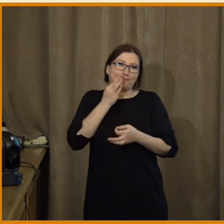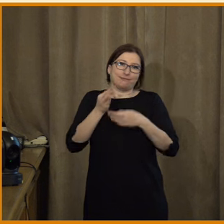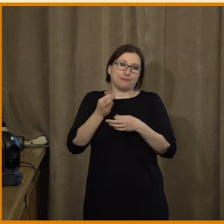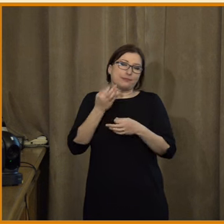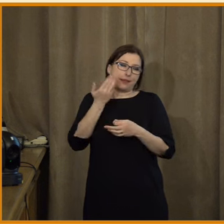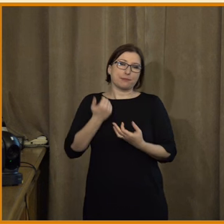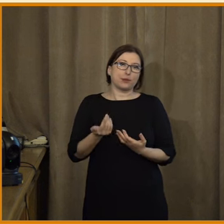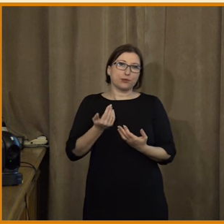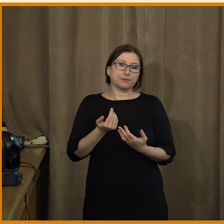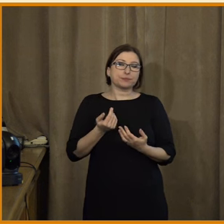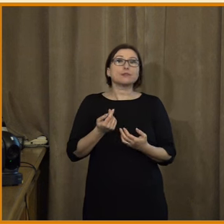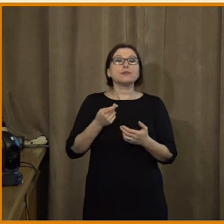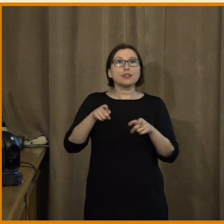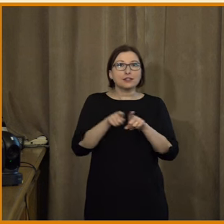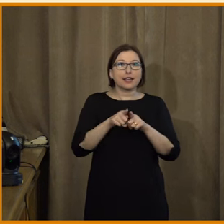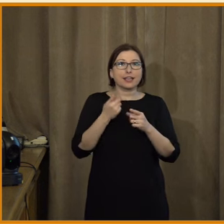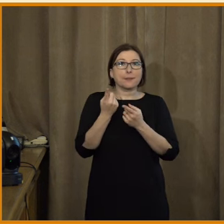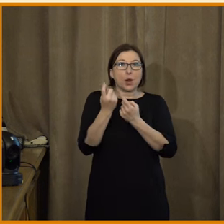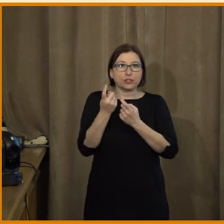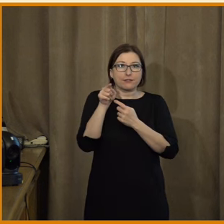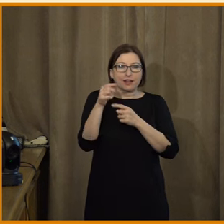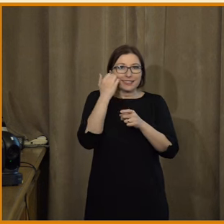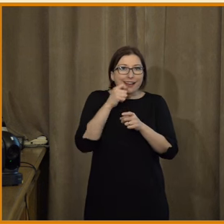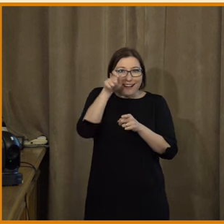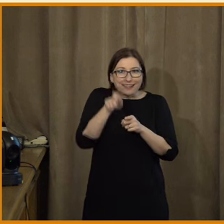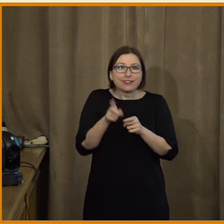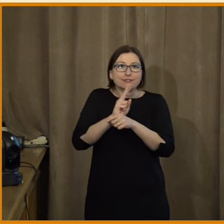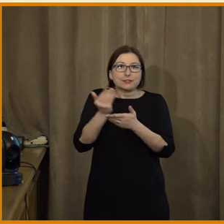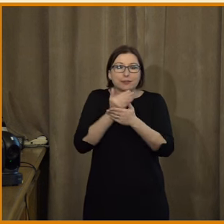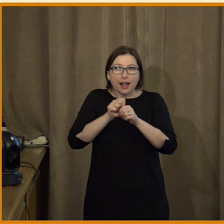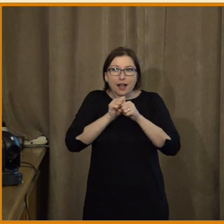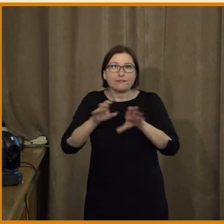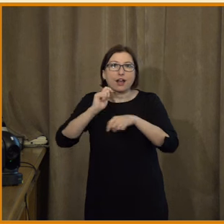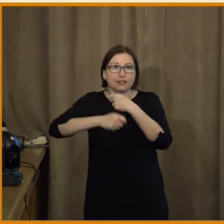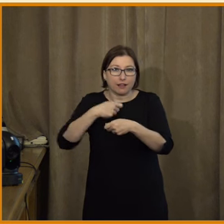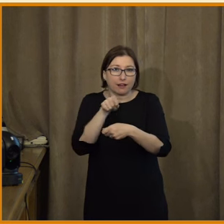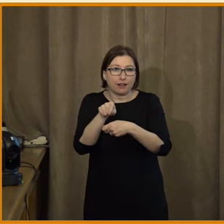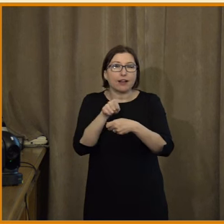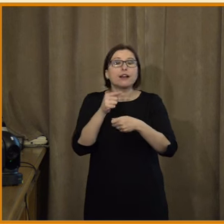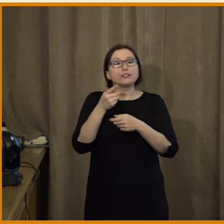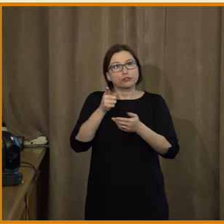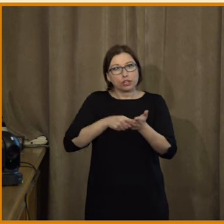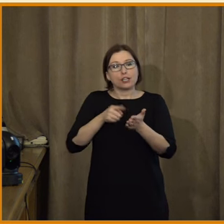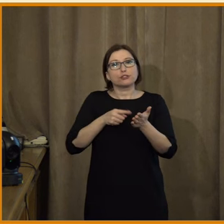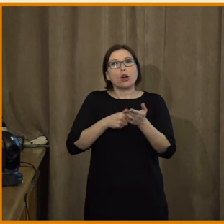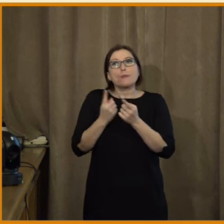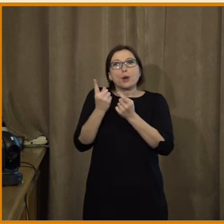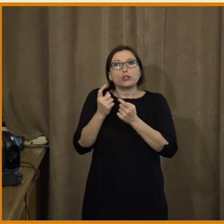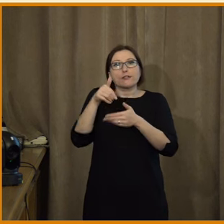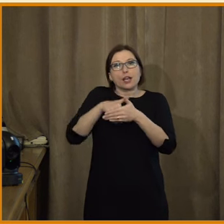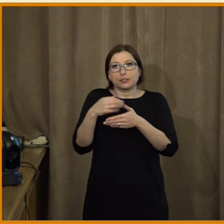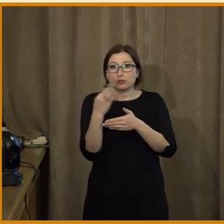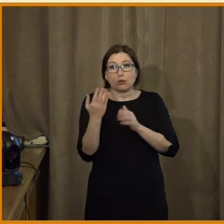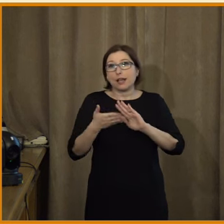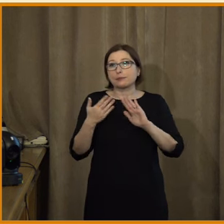z toho mála, co o těch motivacích víme, tak můžeme říct, že ty dezinformace velmi často motivací je třeba